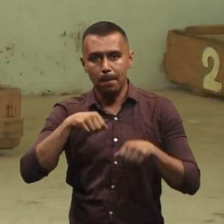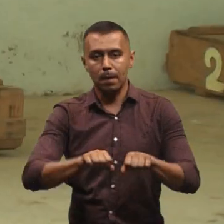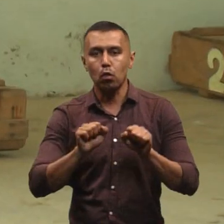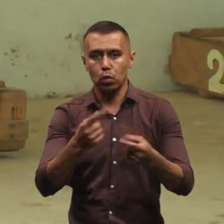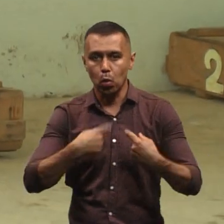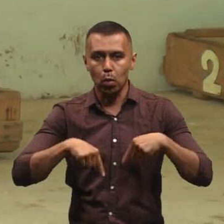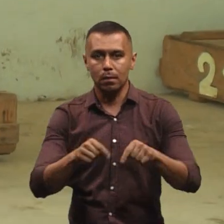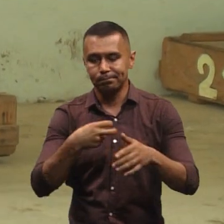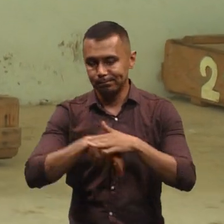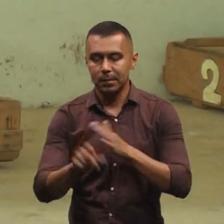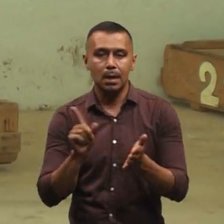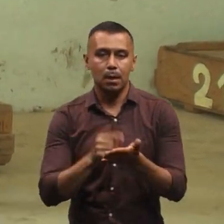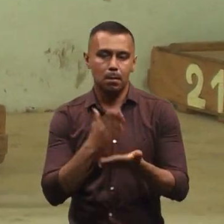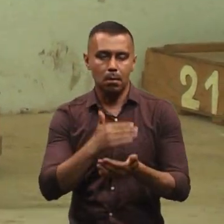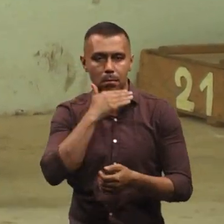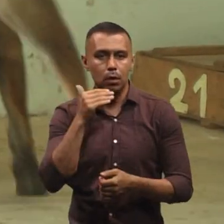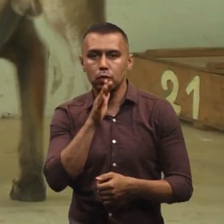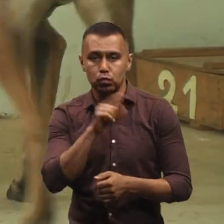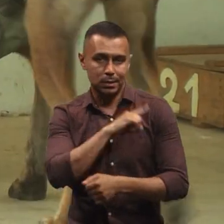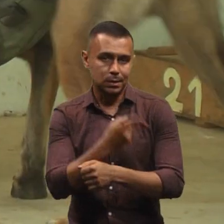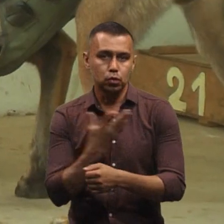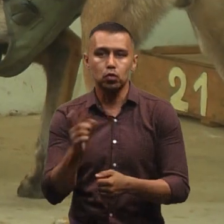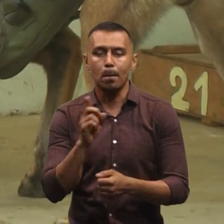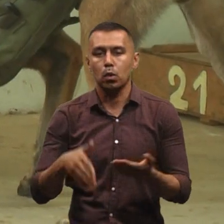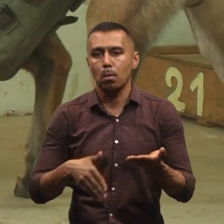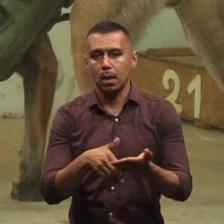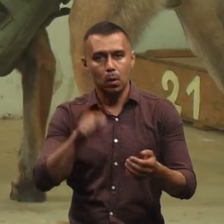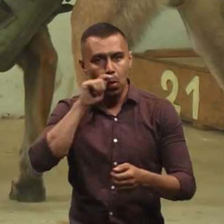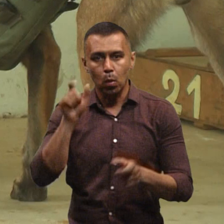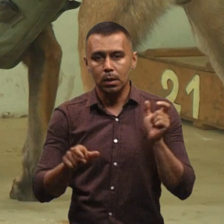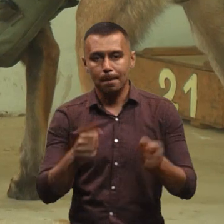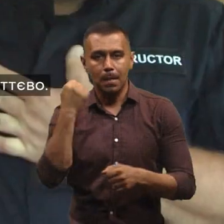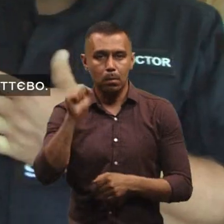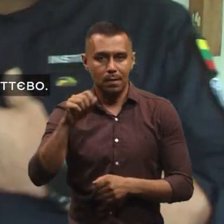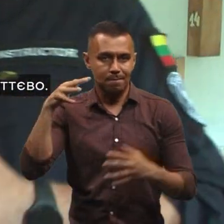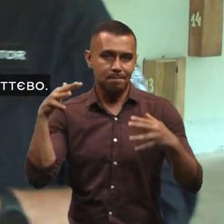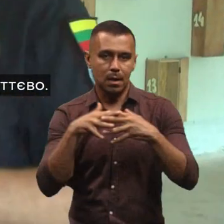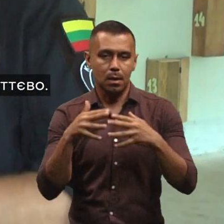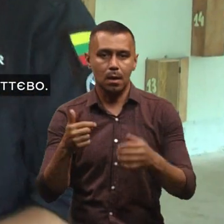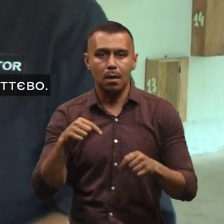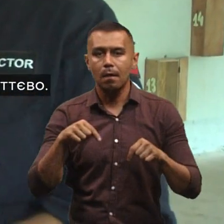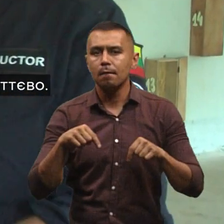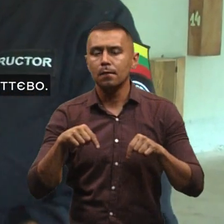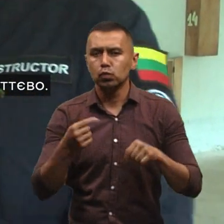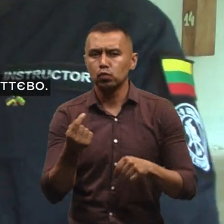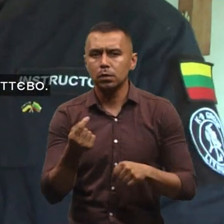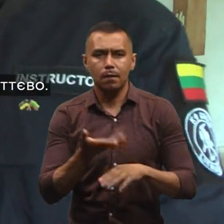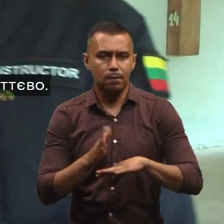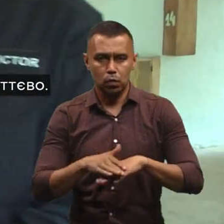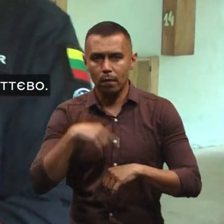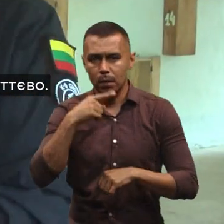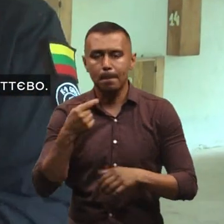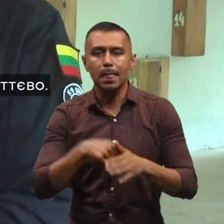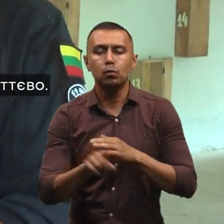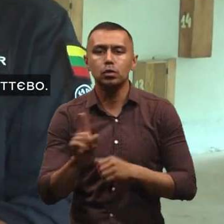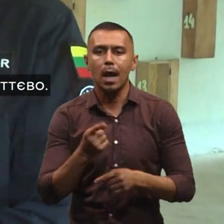органах та вийшов на пенсію і має достатню часу і сил, щоб допомагати українцям перемогти у війні. Мені цьому трохи важко говорити, тому